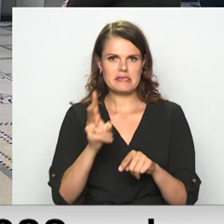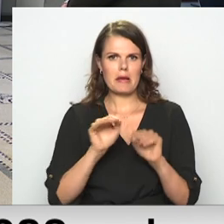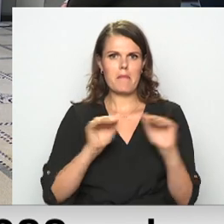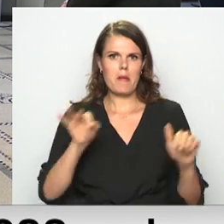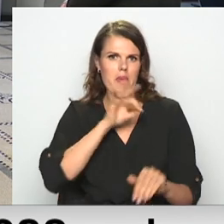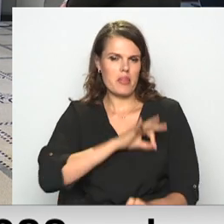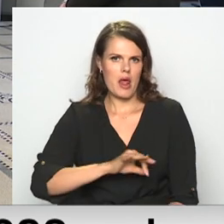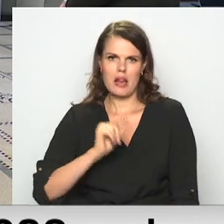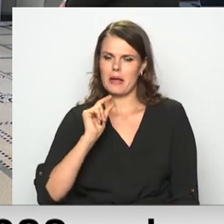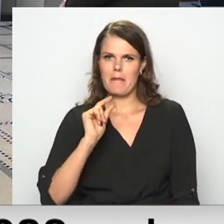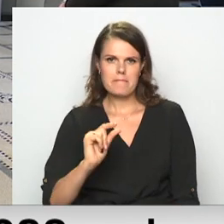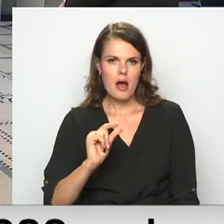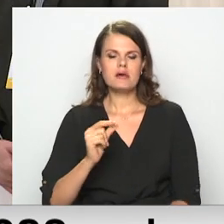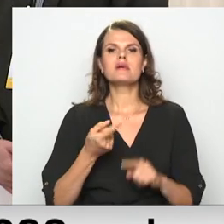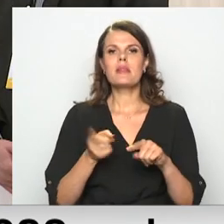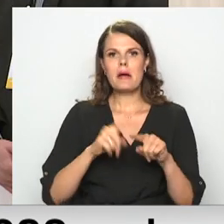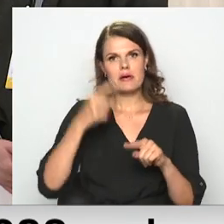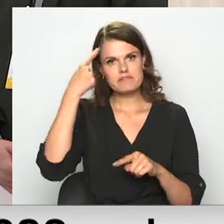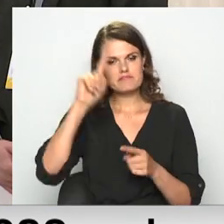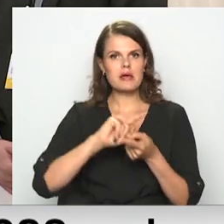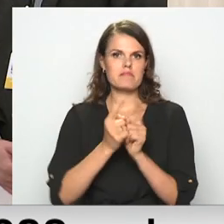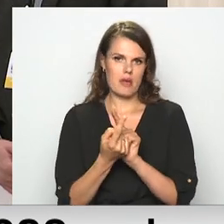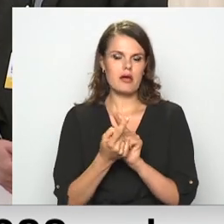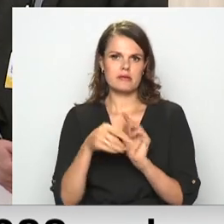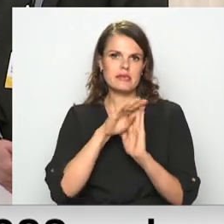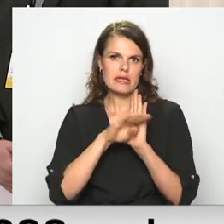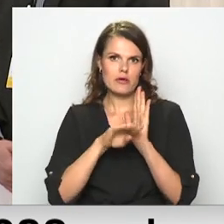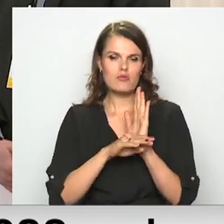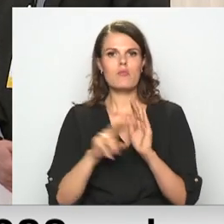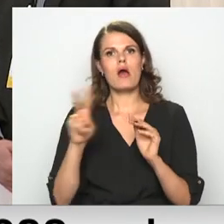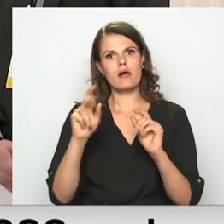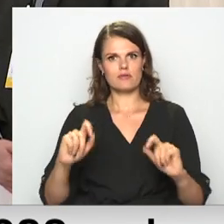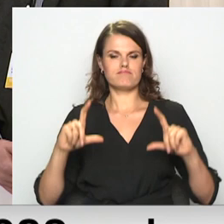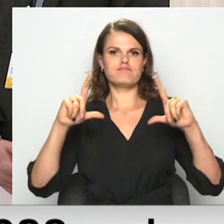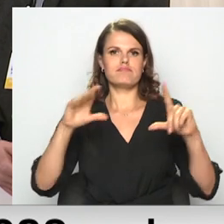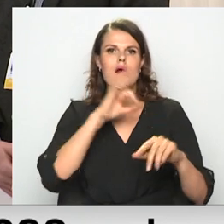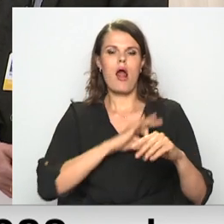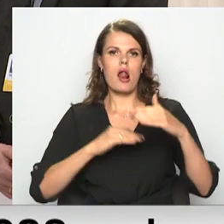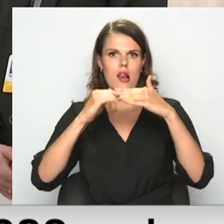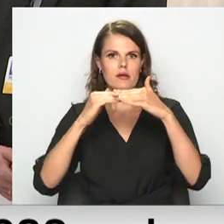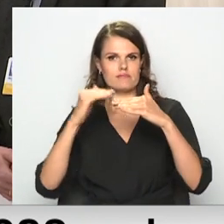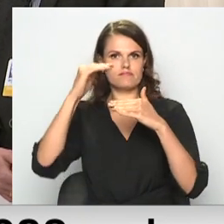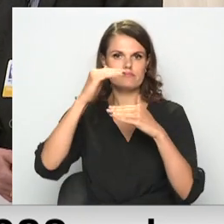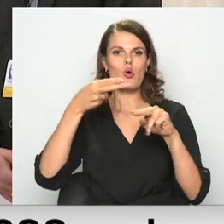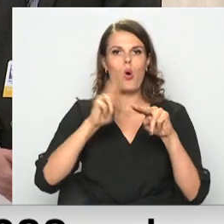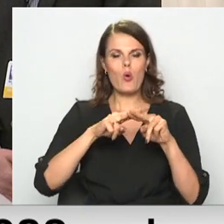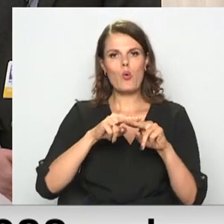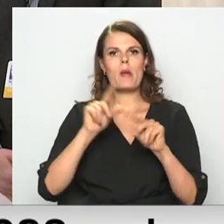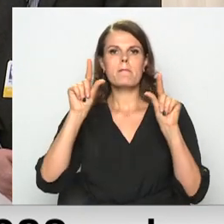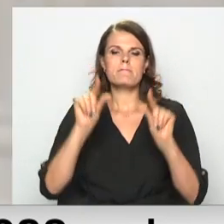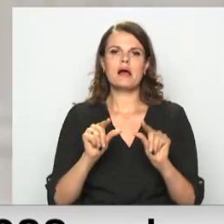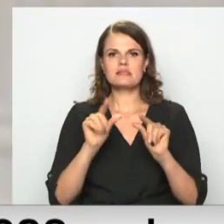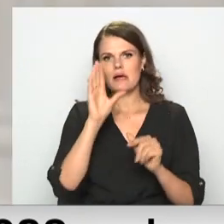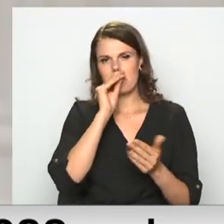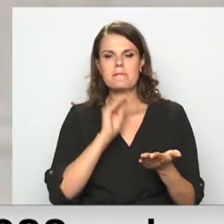Citskovskis. Tāpēc izstrādāta reforma, būtiski palielinātu algu griestus un piemaksas ierobežotu. Tās augtās algu trepes